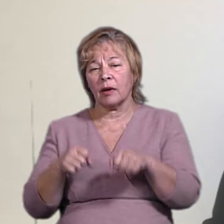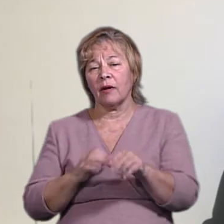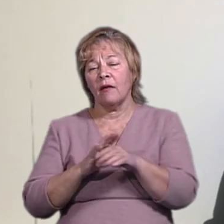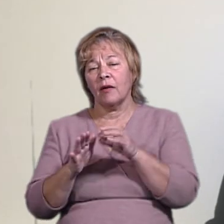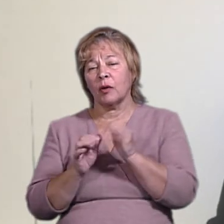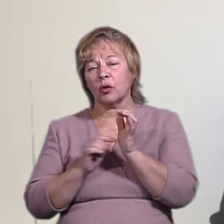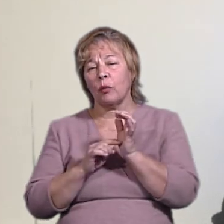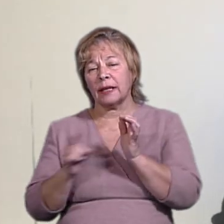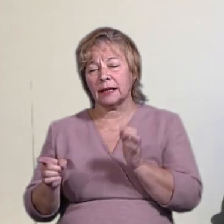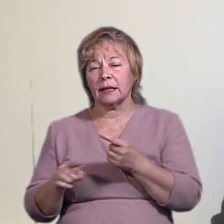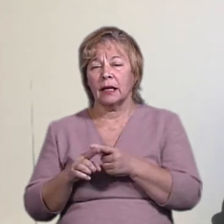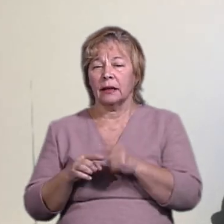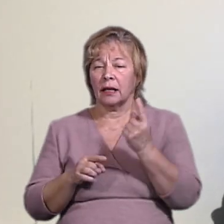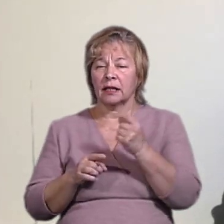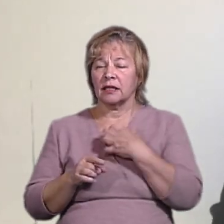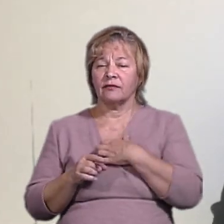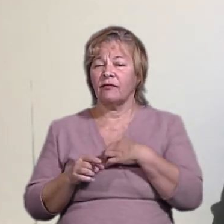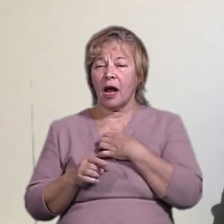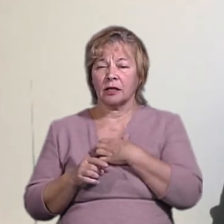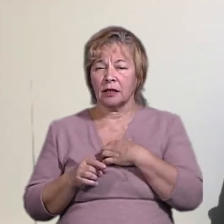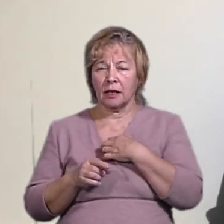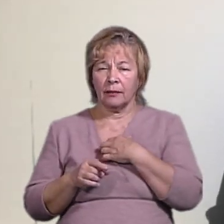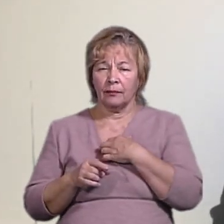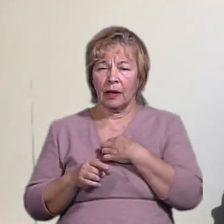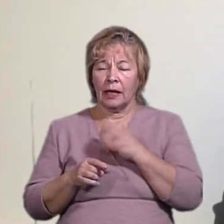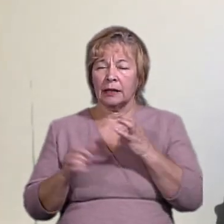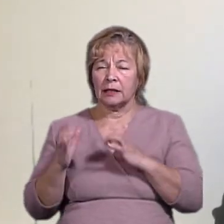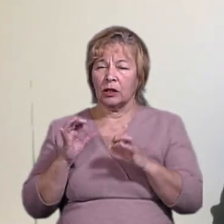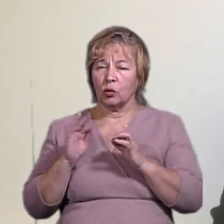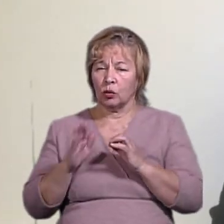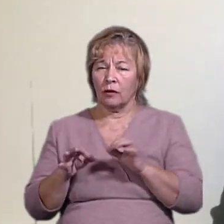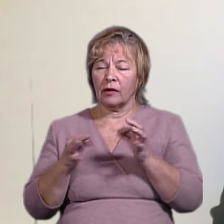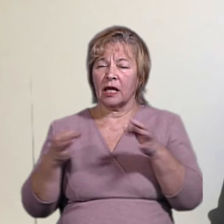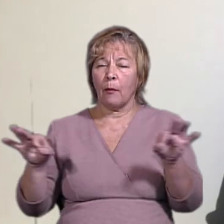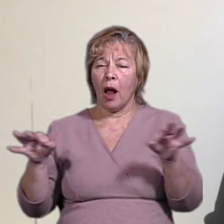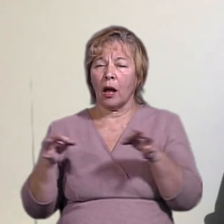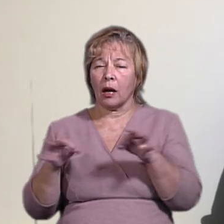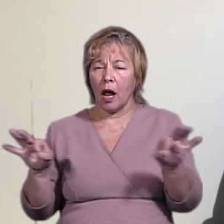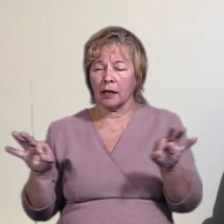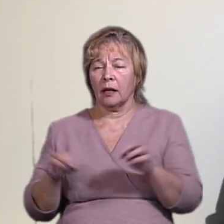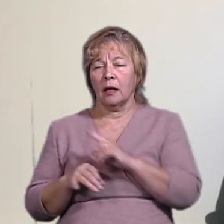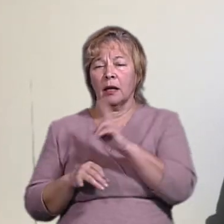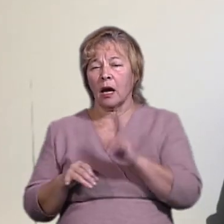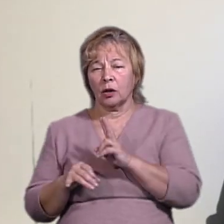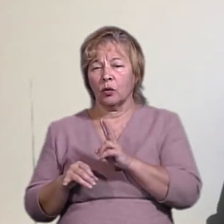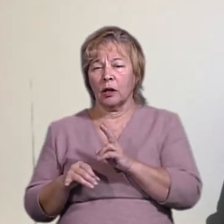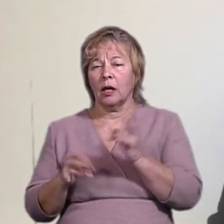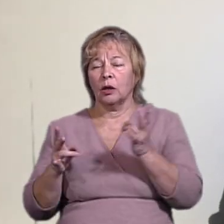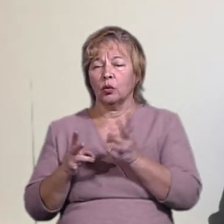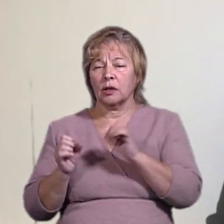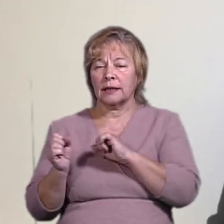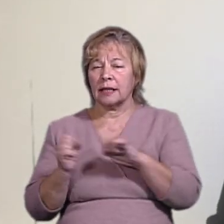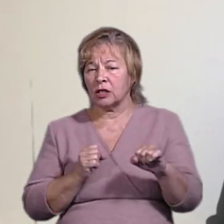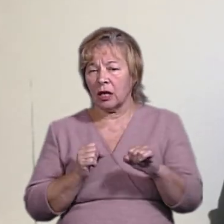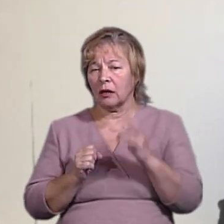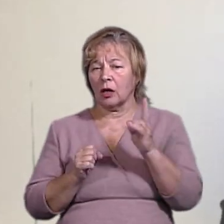процеси, то це один з ключових інститутів демократії, які потрібно захищати,